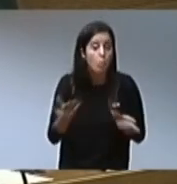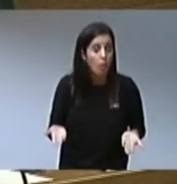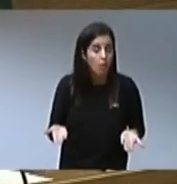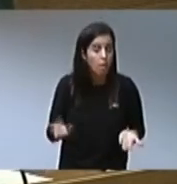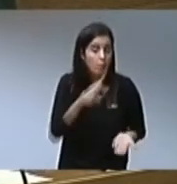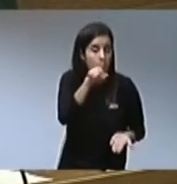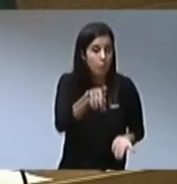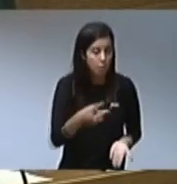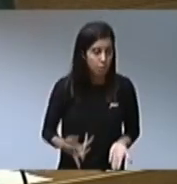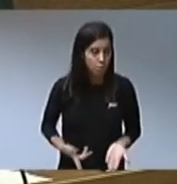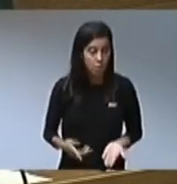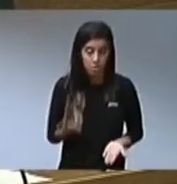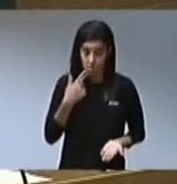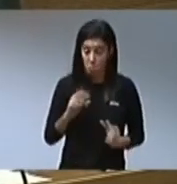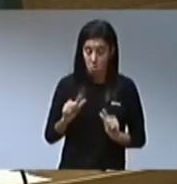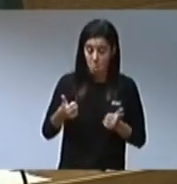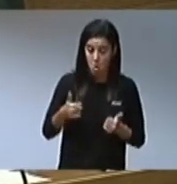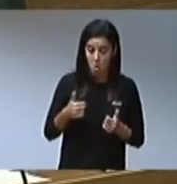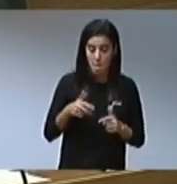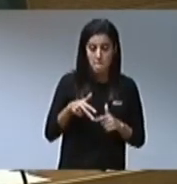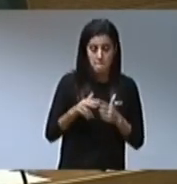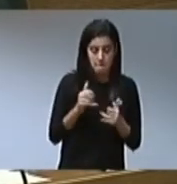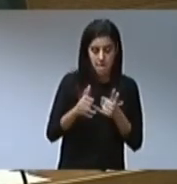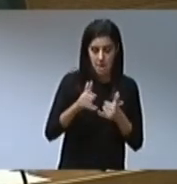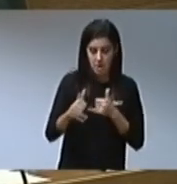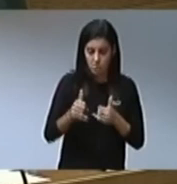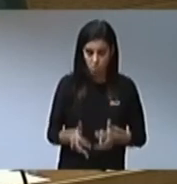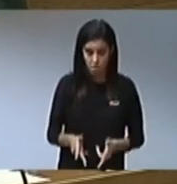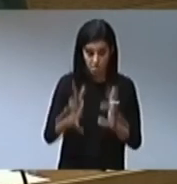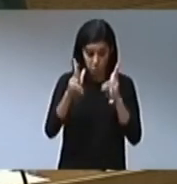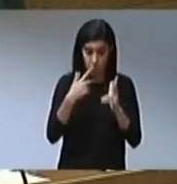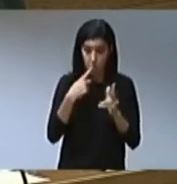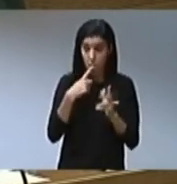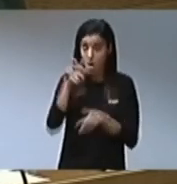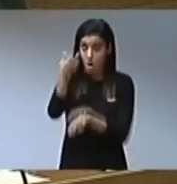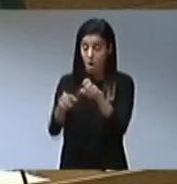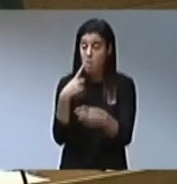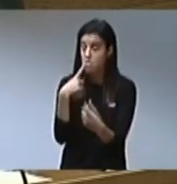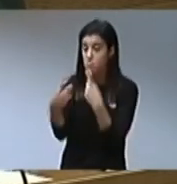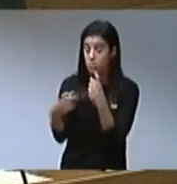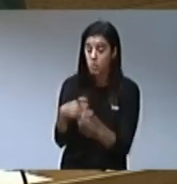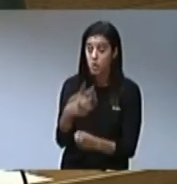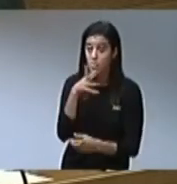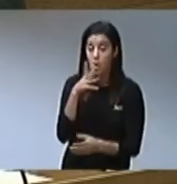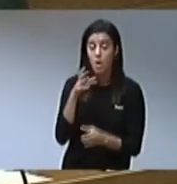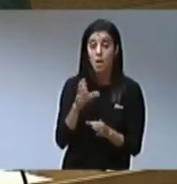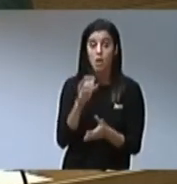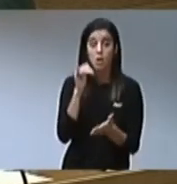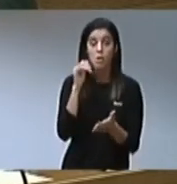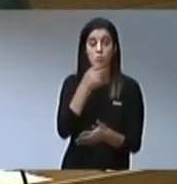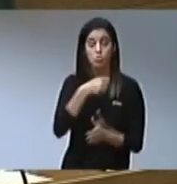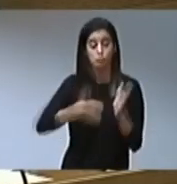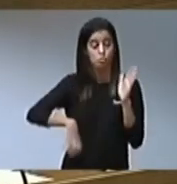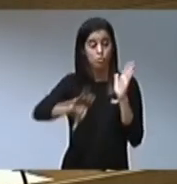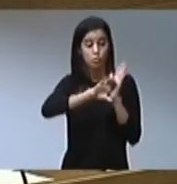Proposem en marxa per si mecanismes democràtics i necessaris, però amb una consulta ciutadana, perquè la Constitució espanyola no sols es pot